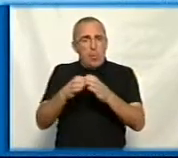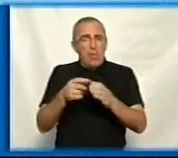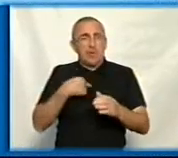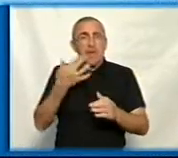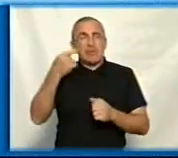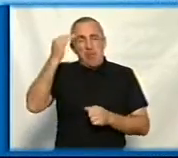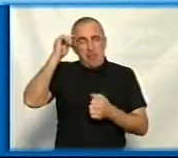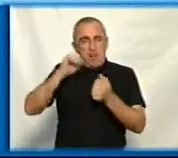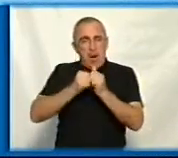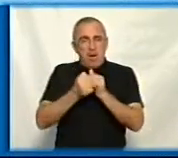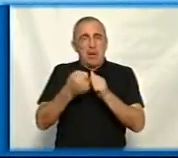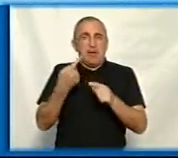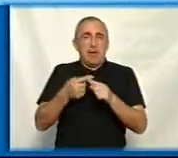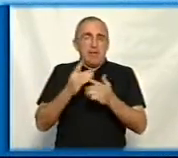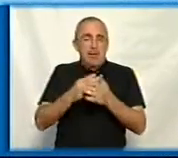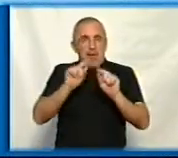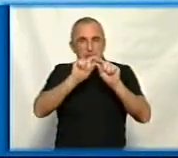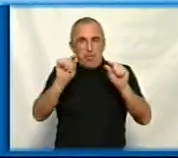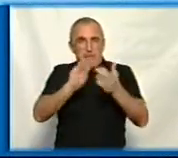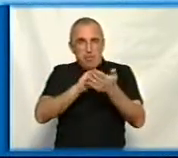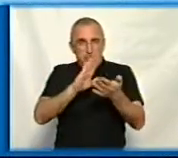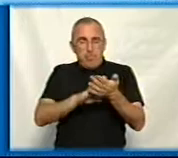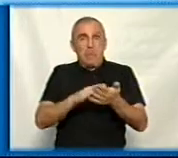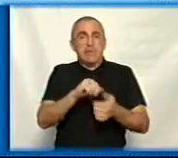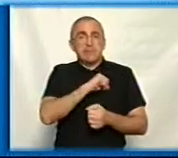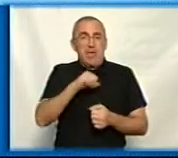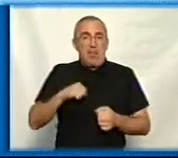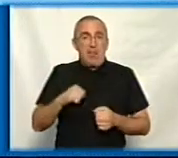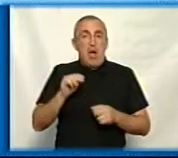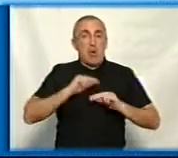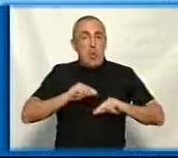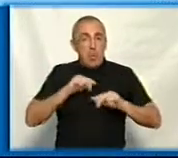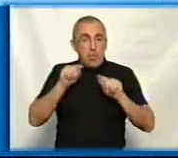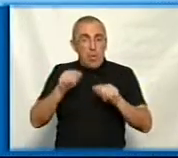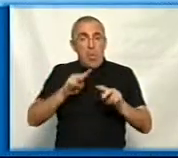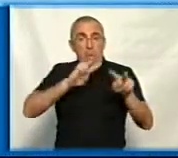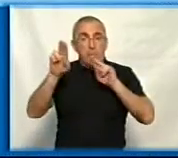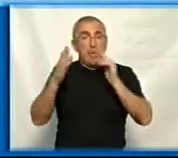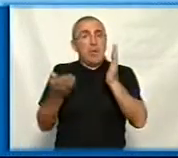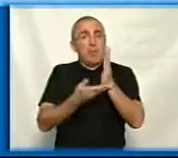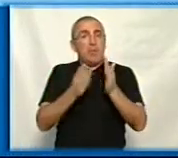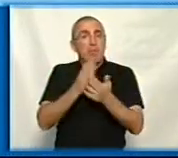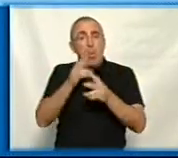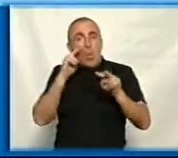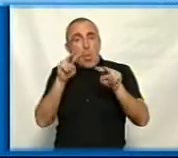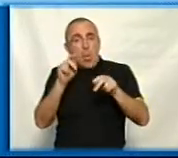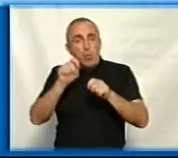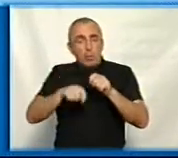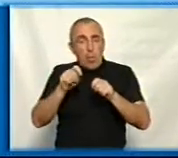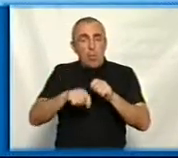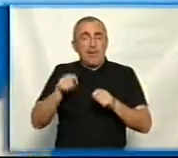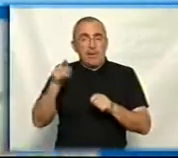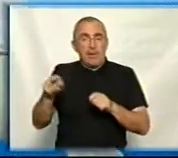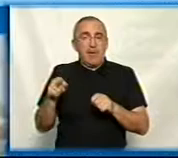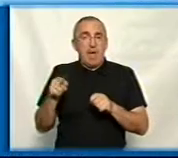наскільки пам'ятаю, там є також такі пункти, що сама, наприклад, робота по обрізці дерев, вона має контролюватися тим ж,